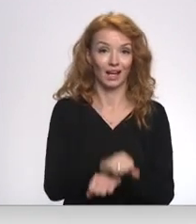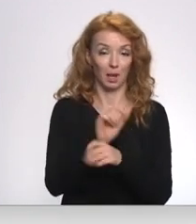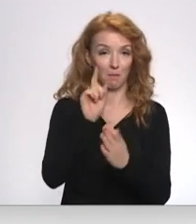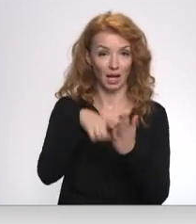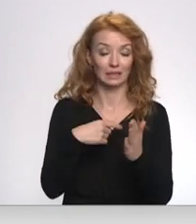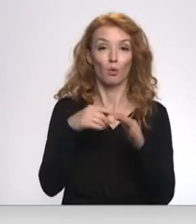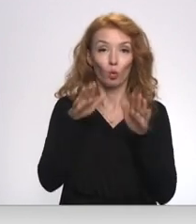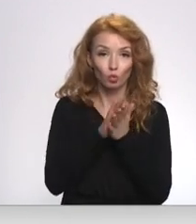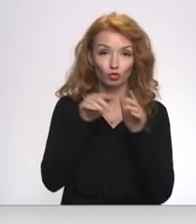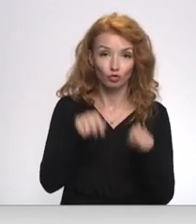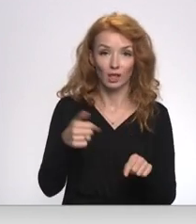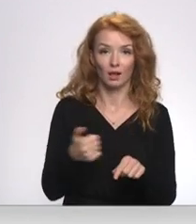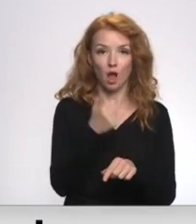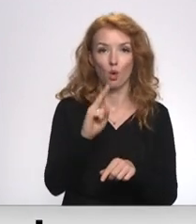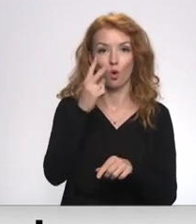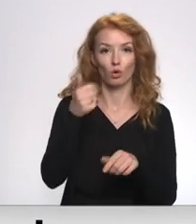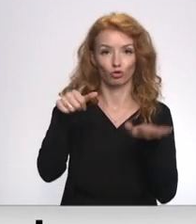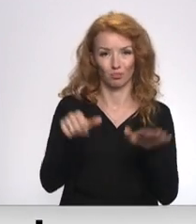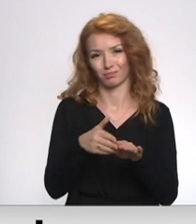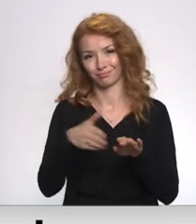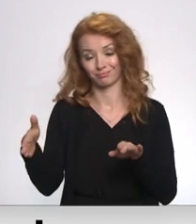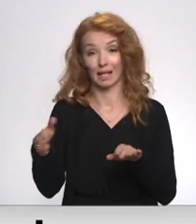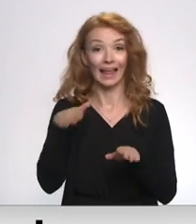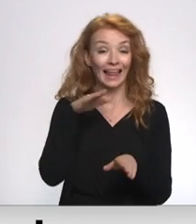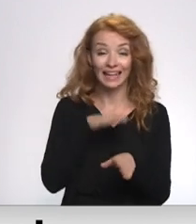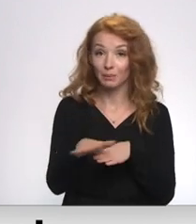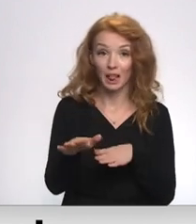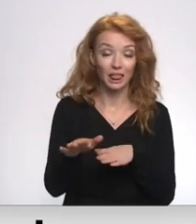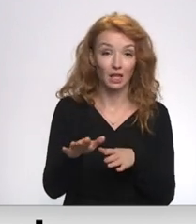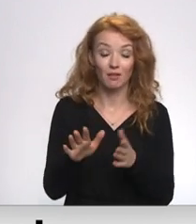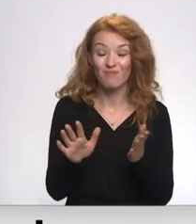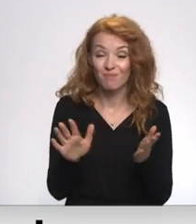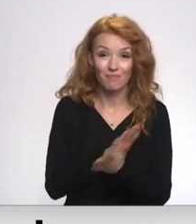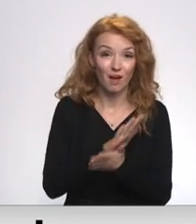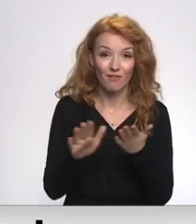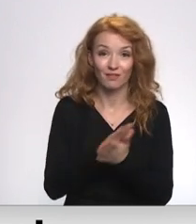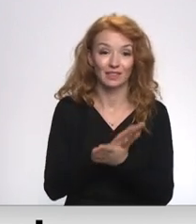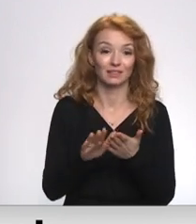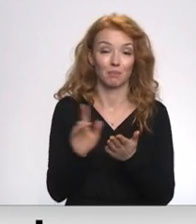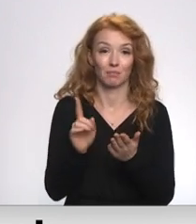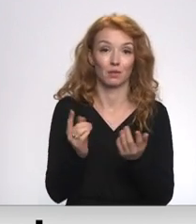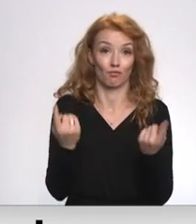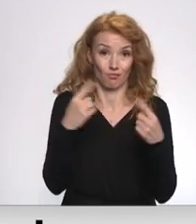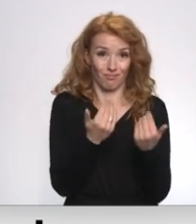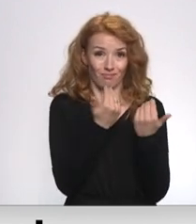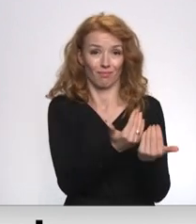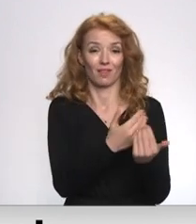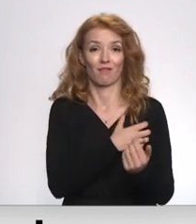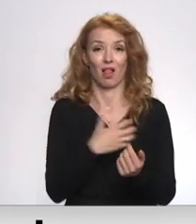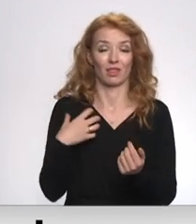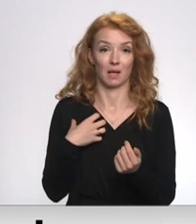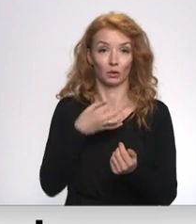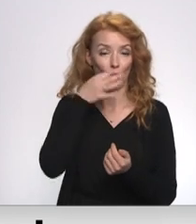uz šī gada, otro pusgadu. Tātad tās izpildi pilnībā ir pašēzējās valdības un saimas